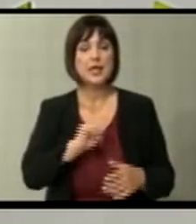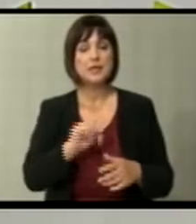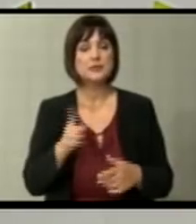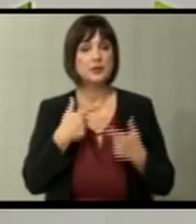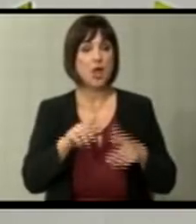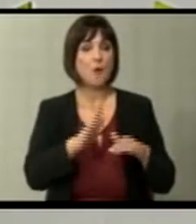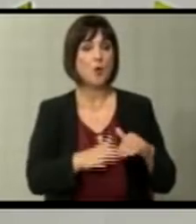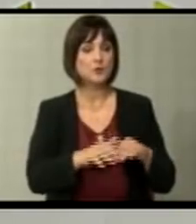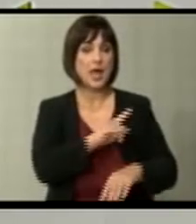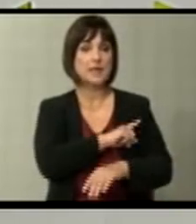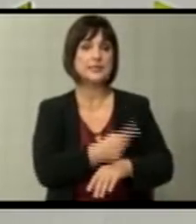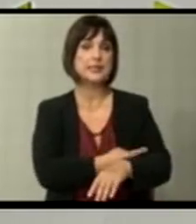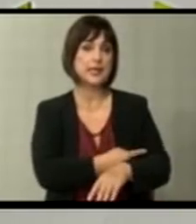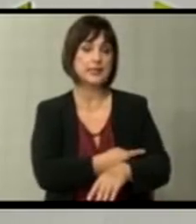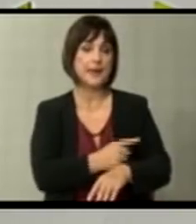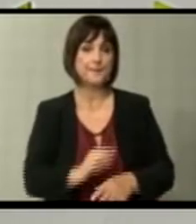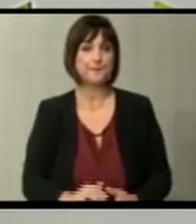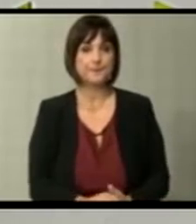да поцениме силата на